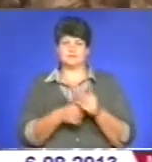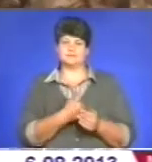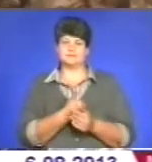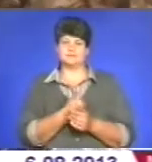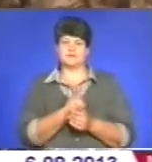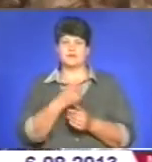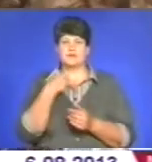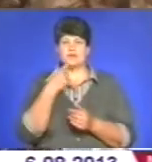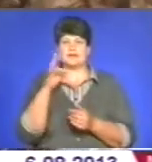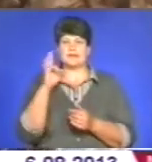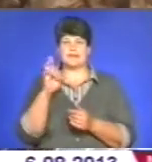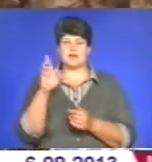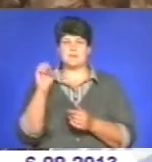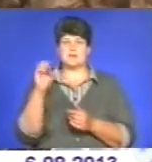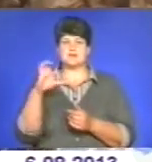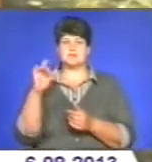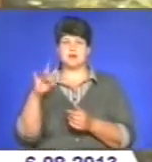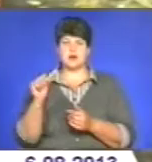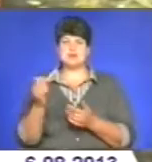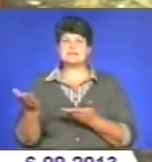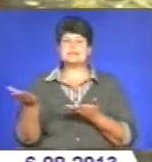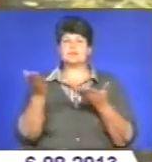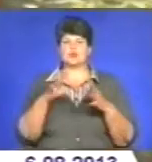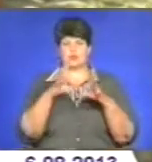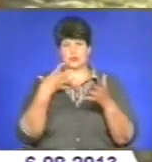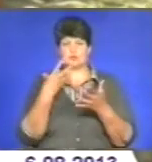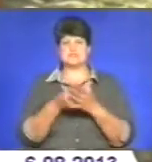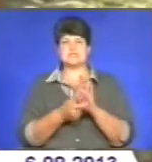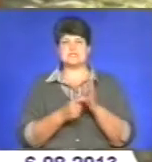каже Наталія Басараб, і запрошує у свій салон.